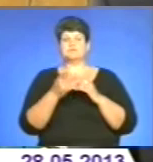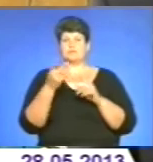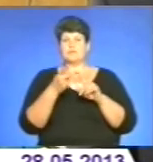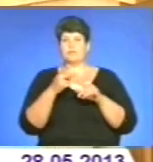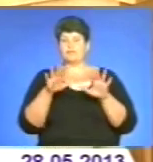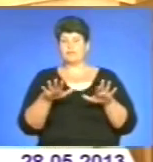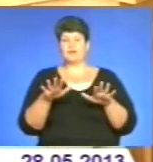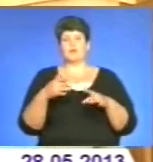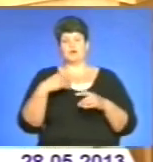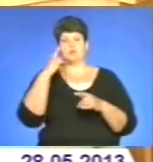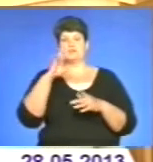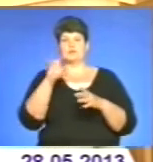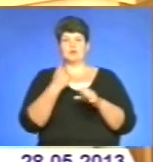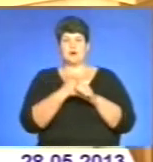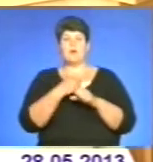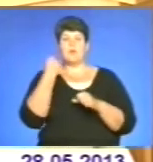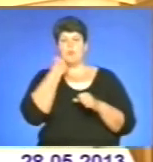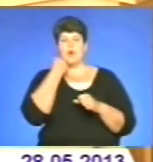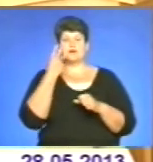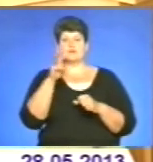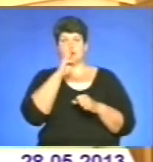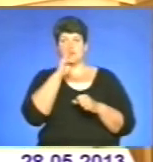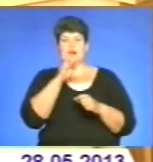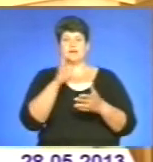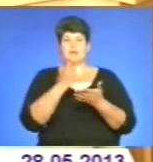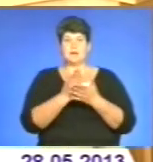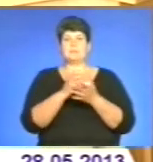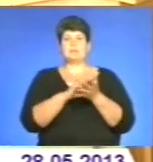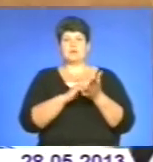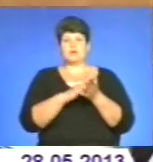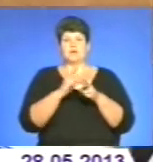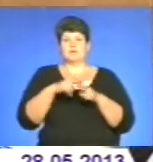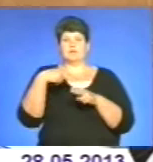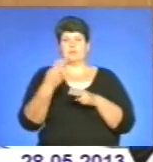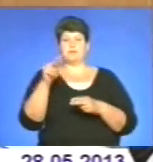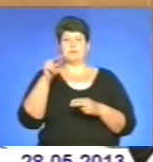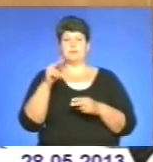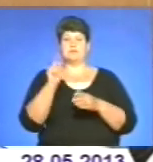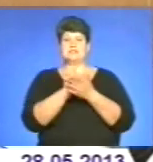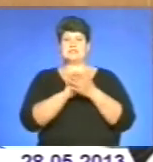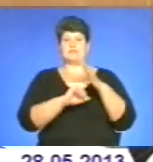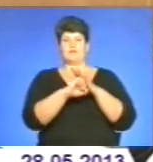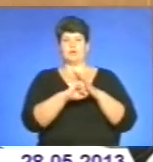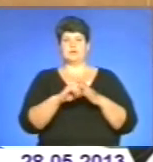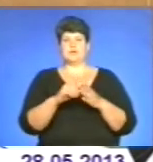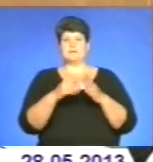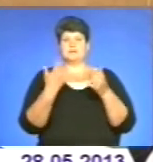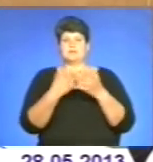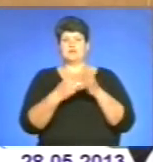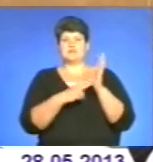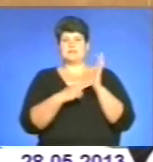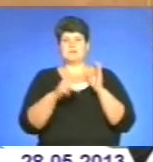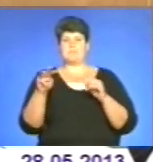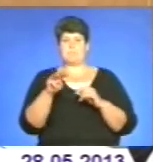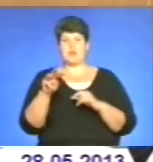запрацював. Борг із заробітної плати став причиною боргу з відрахувань до бюджету пенсійного фонду області. Він складає понад 70 мільйонів